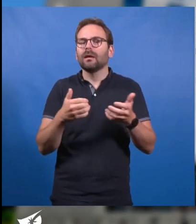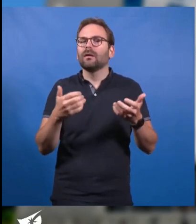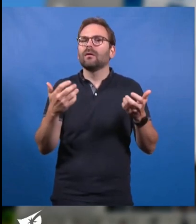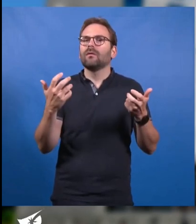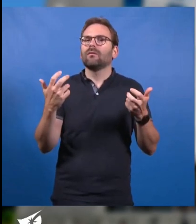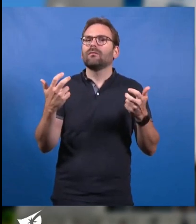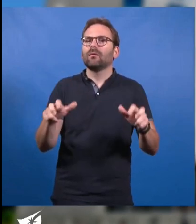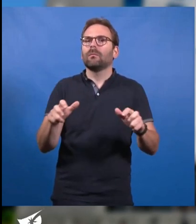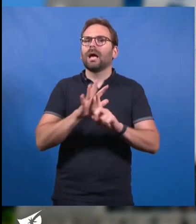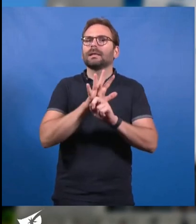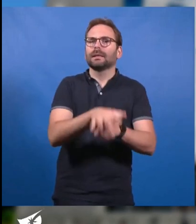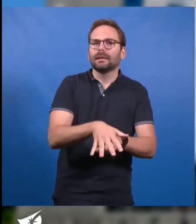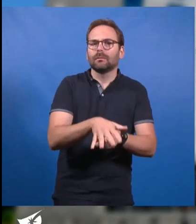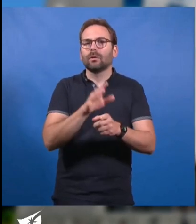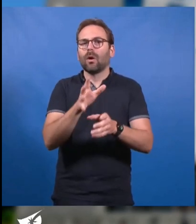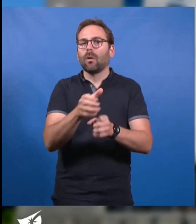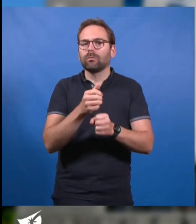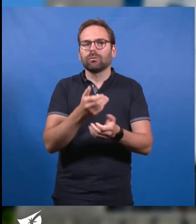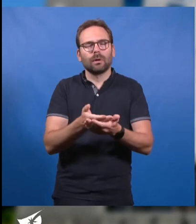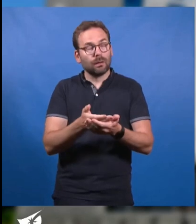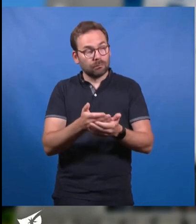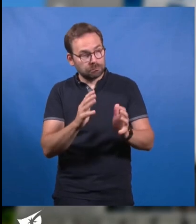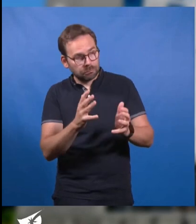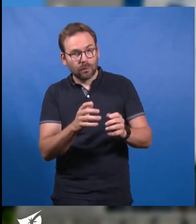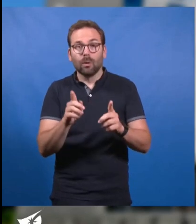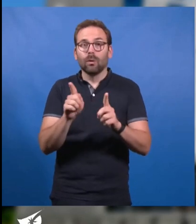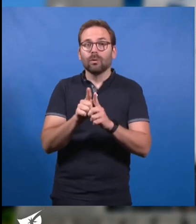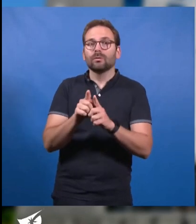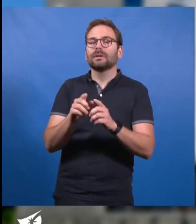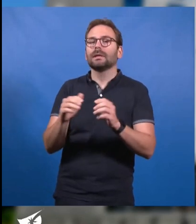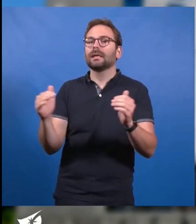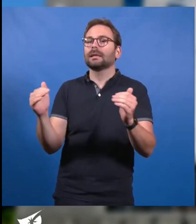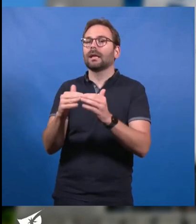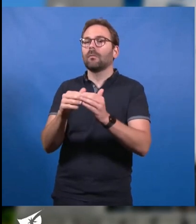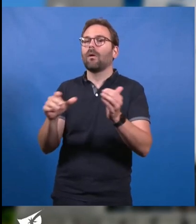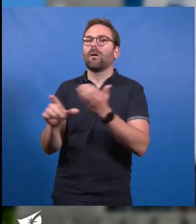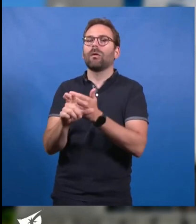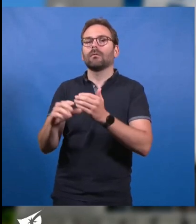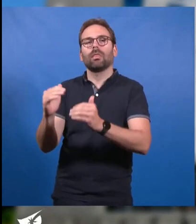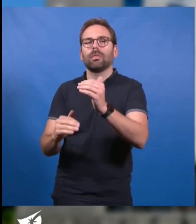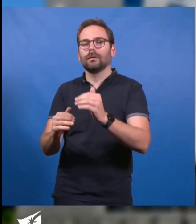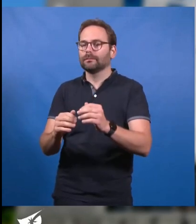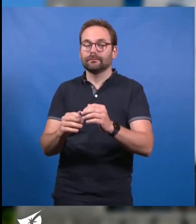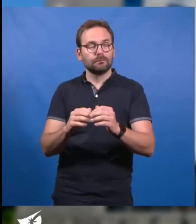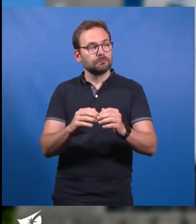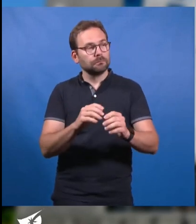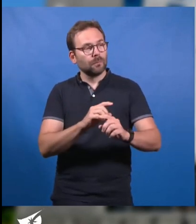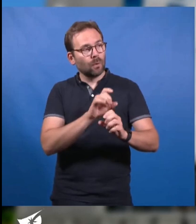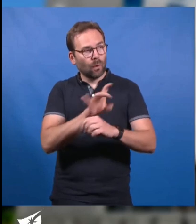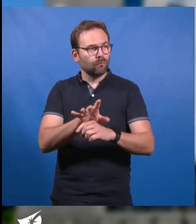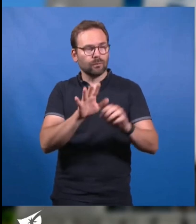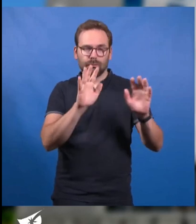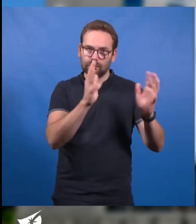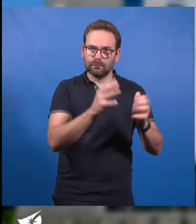forme de discrimination dans l'emploi et d'inégalité de traitement. Il va sans dire que si l'inégalité